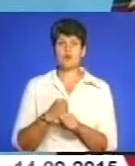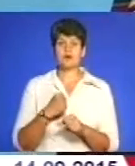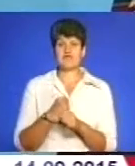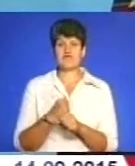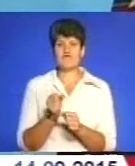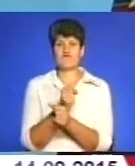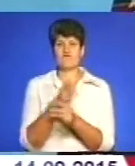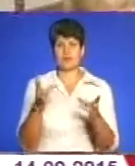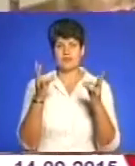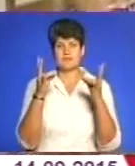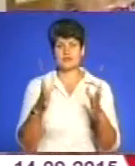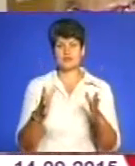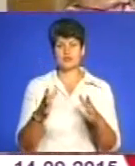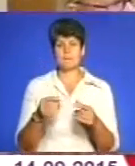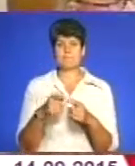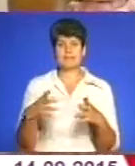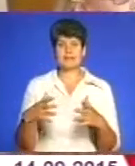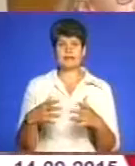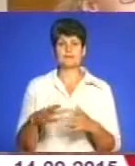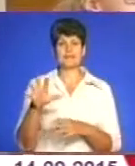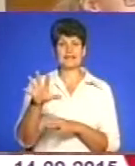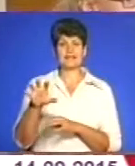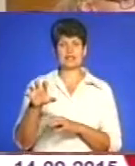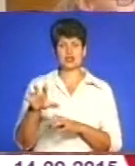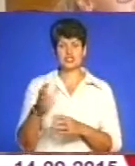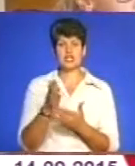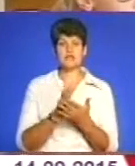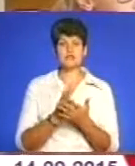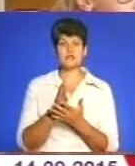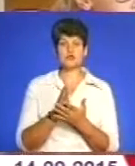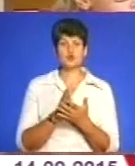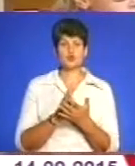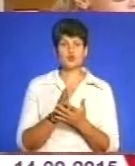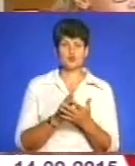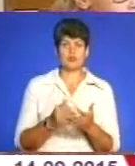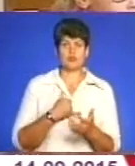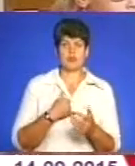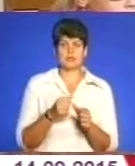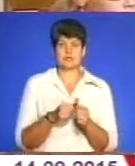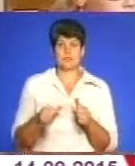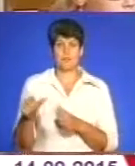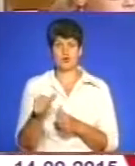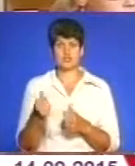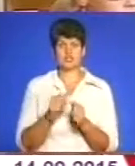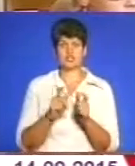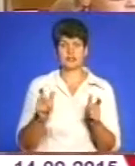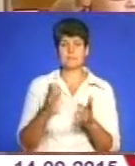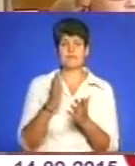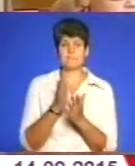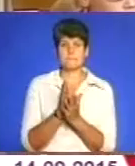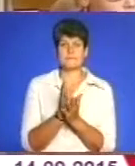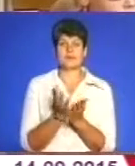вибухонебезпечними предметами. Кінологічна служба, так, в нас зараз позаштатна, але ми маємо кінологічний